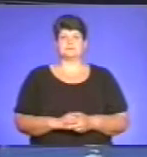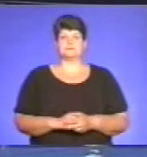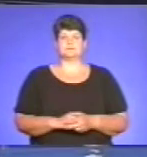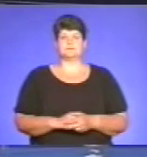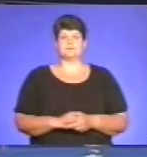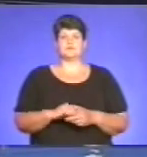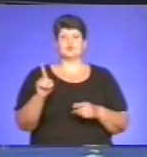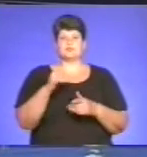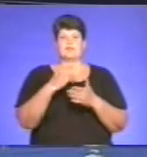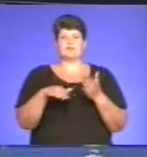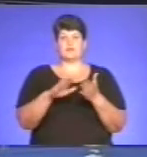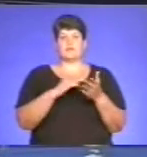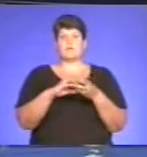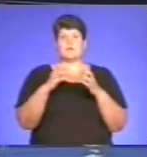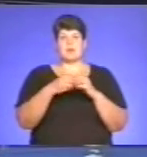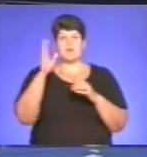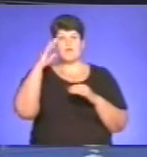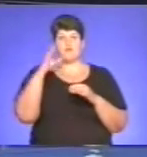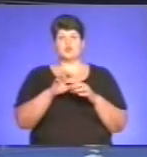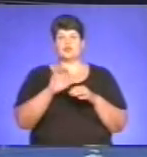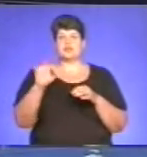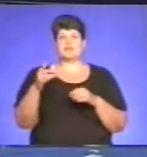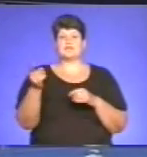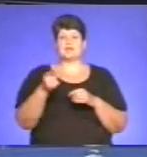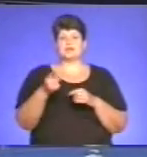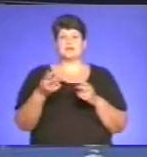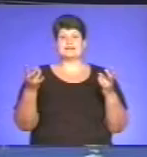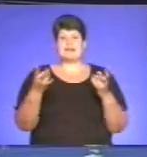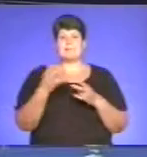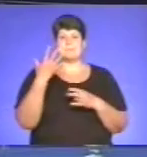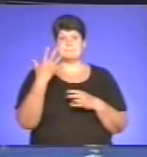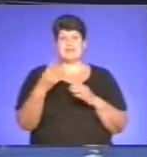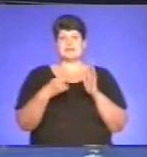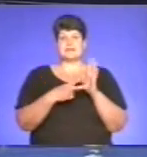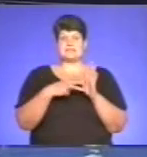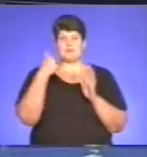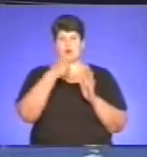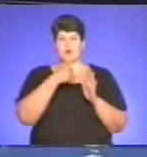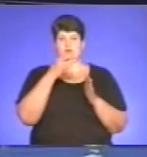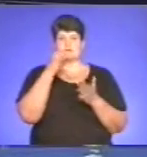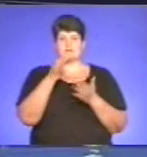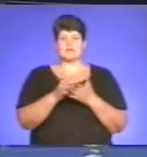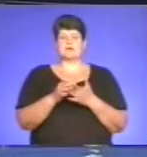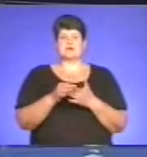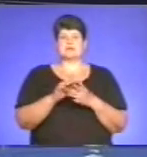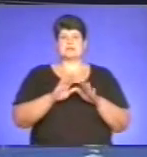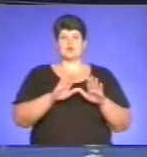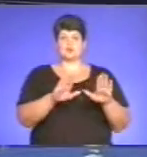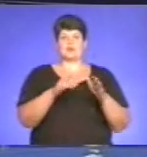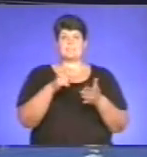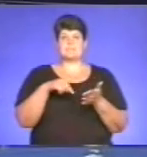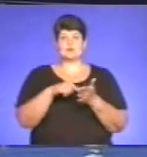Щоб ліквідувати проблему водовідведення у Тернополі, потрібно 5-7 років, повідомив під час прес-клубу заступник міського голови